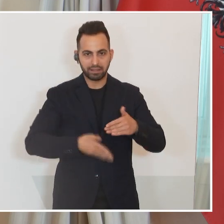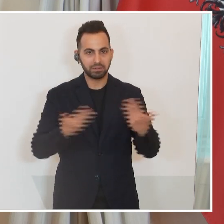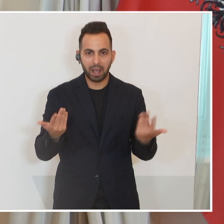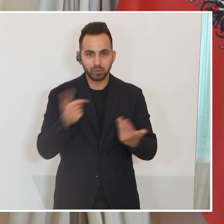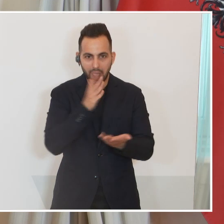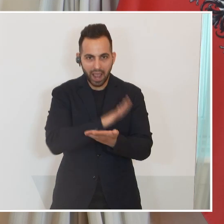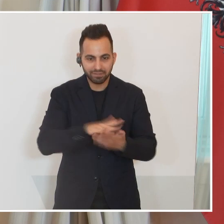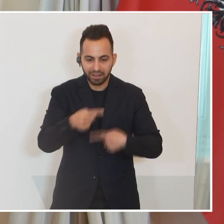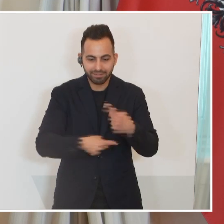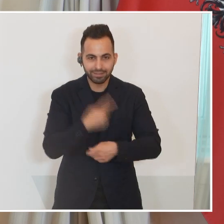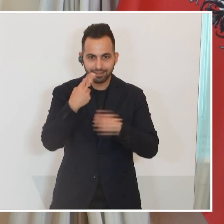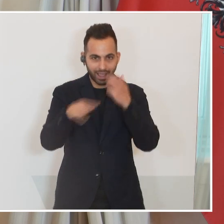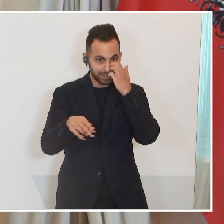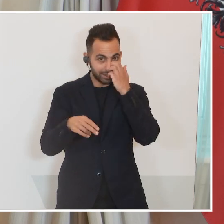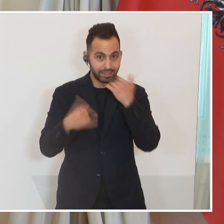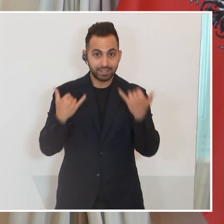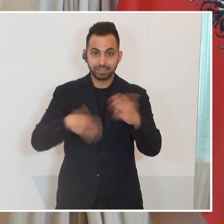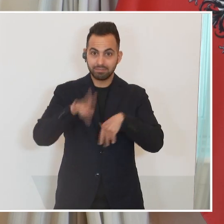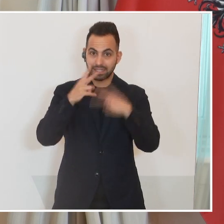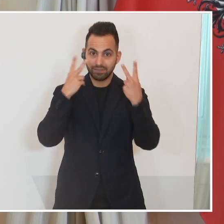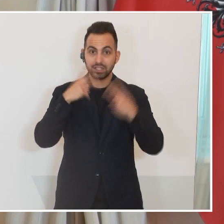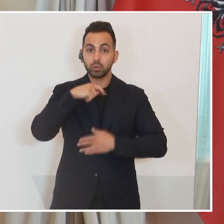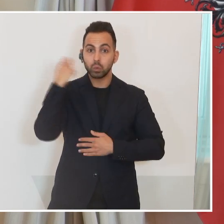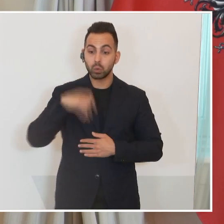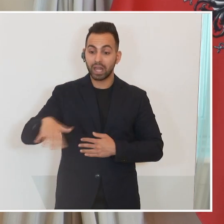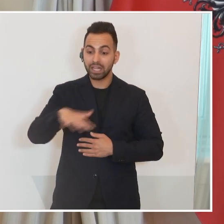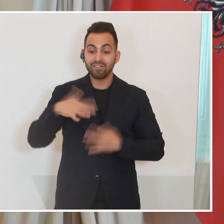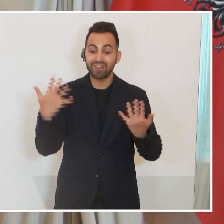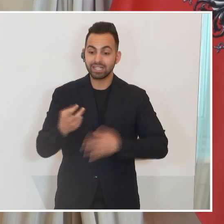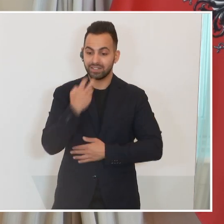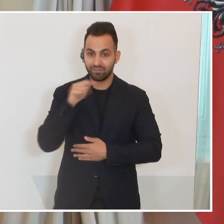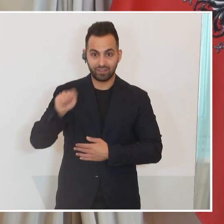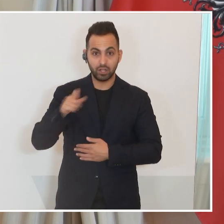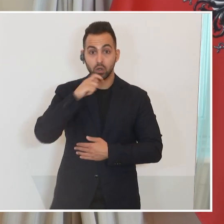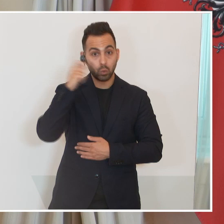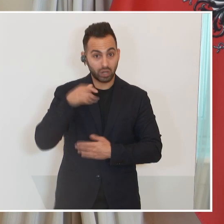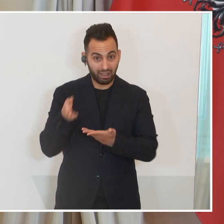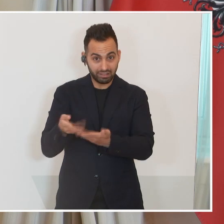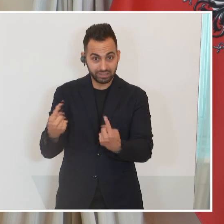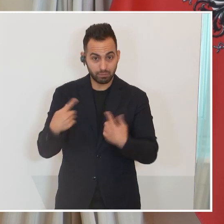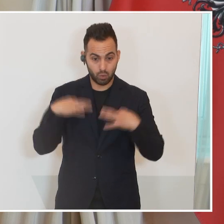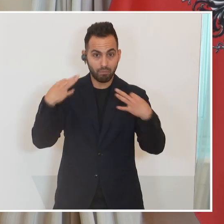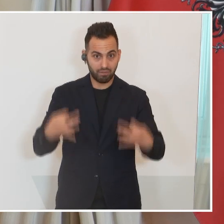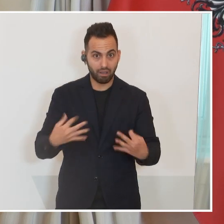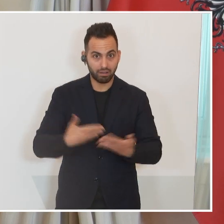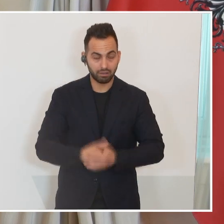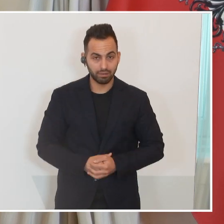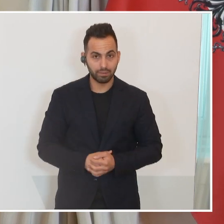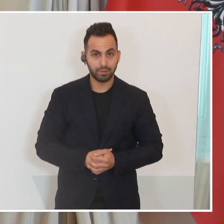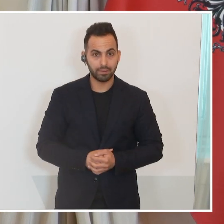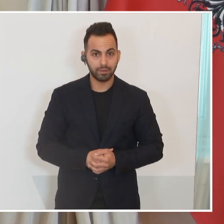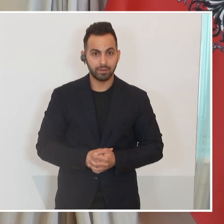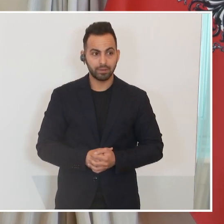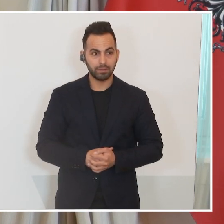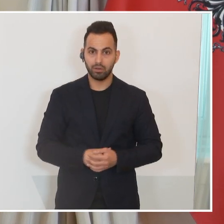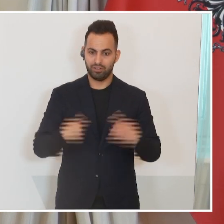einfach wird es nicht gehen. Das Wichtigste ist, was die Ukraine will. Das muss man ganz klar sagen. Die Ukraine ist das Opfer. Und es